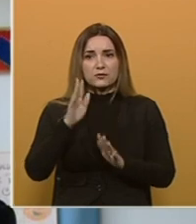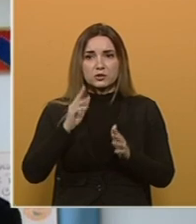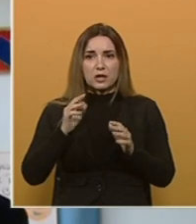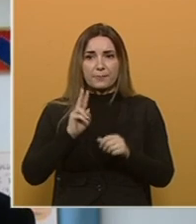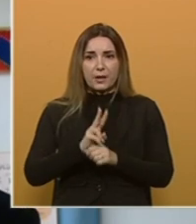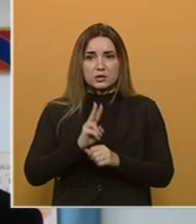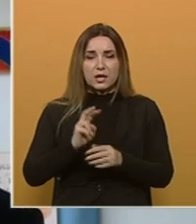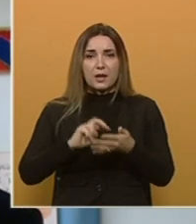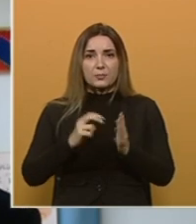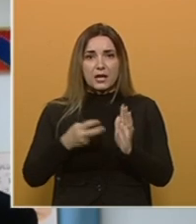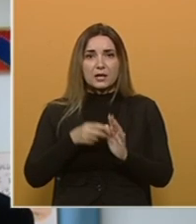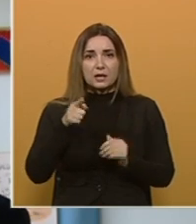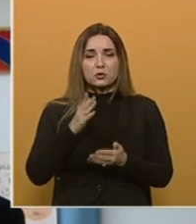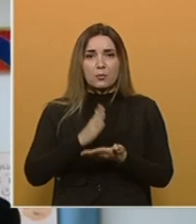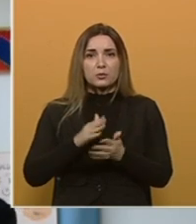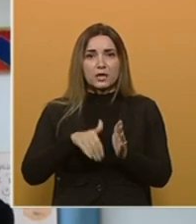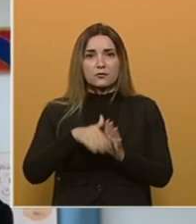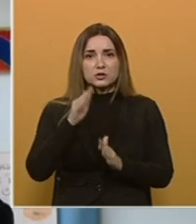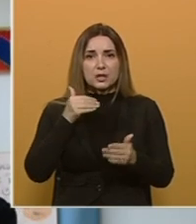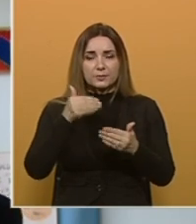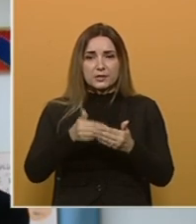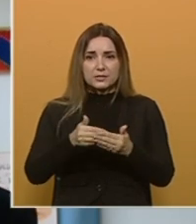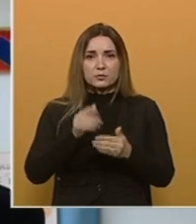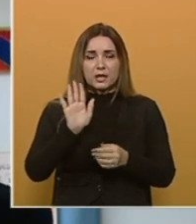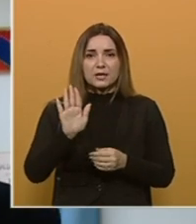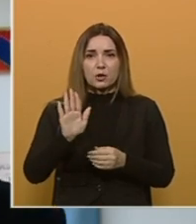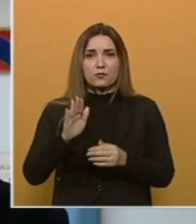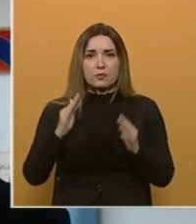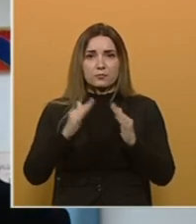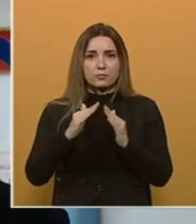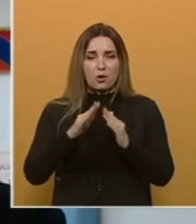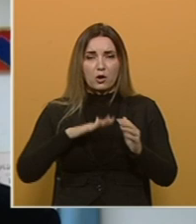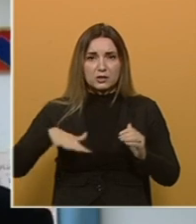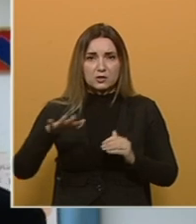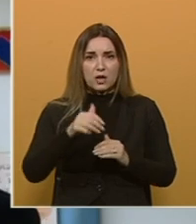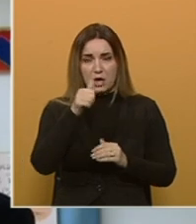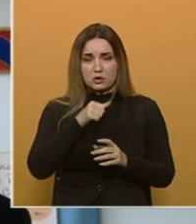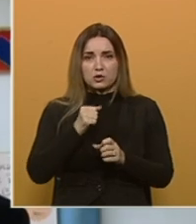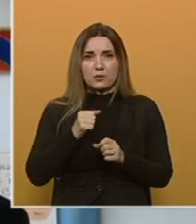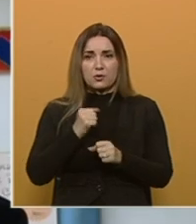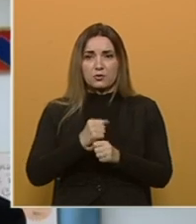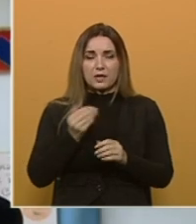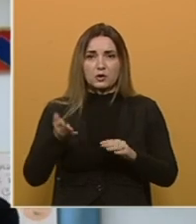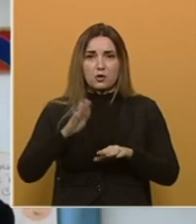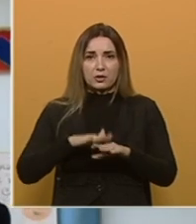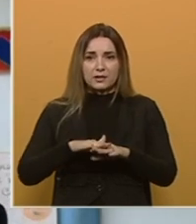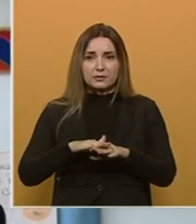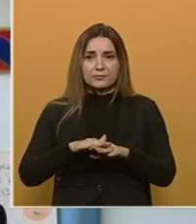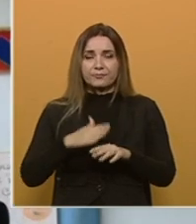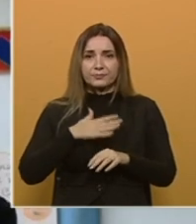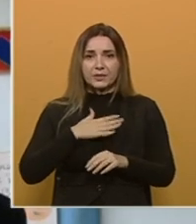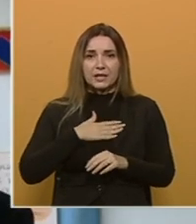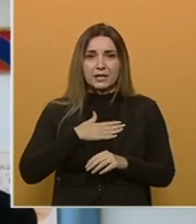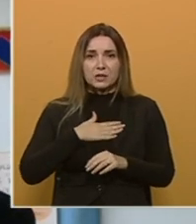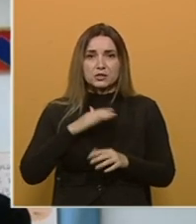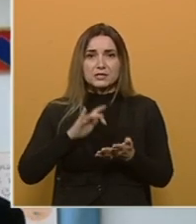Planiramo da to bude sve veće prisu obilježavanja Kočića na njegovom ognjištu, ali ono što ćemo nadognaditi jeste da će naši